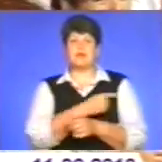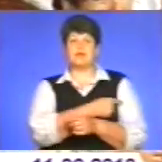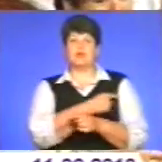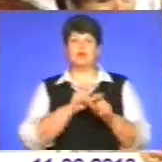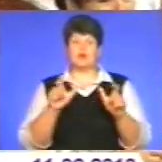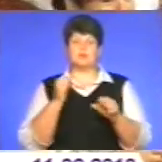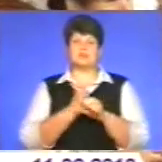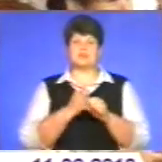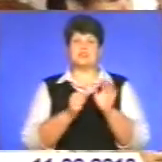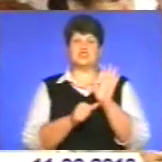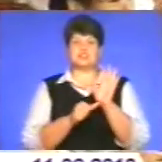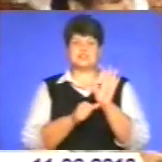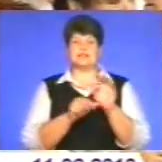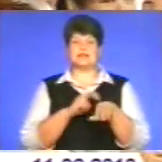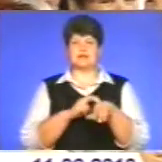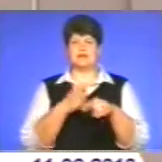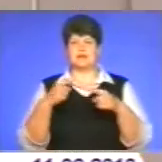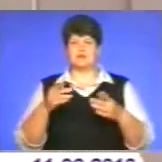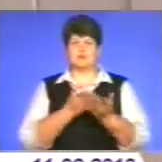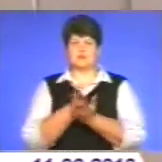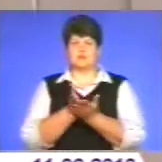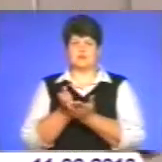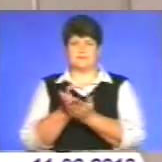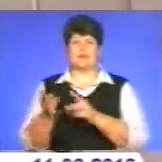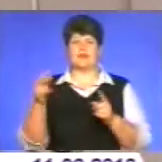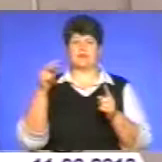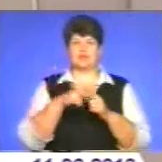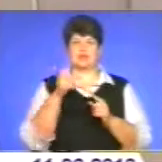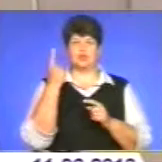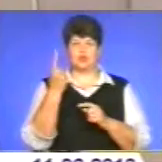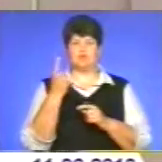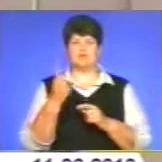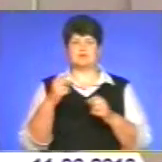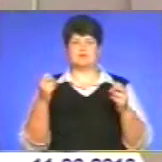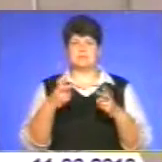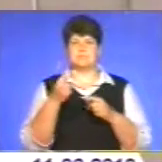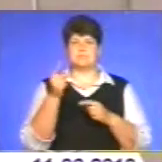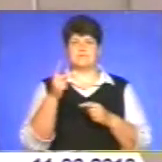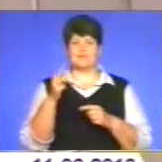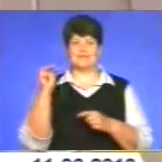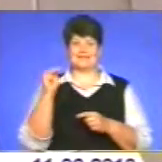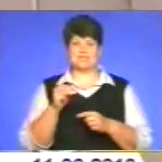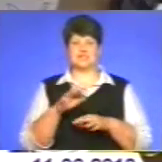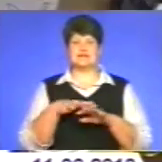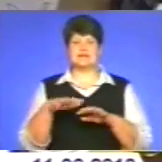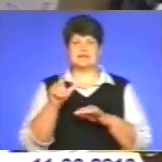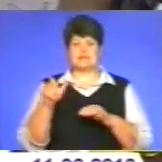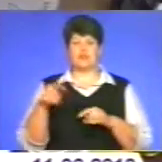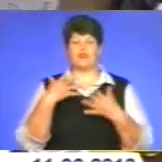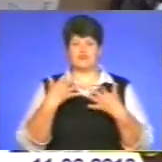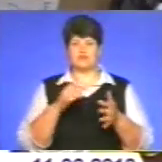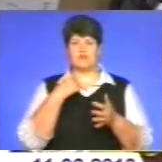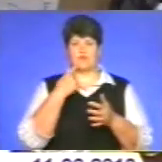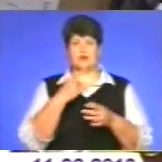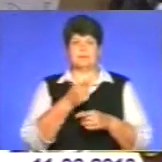шестеро лікарів різного профілю. Навантаження на одного спеціаліста – півтори тисячі населення. Хоча медики уже зараз стверджують,